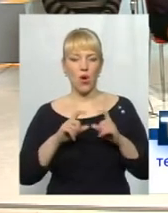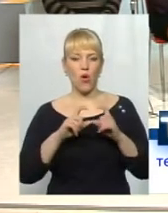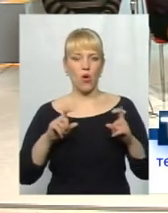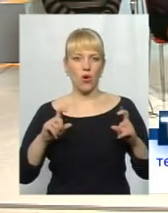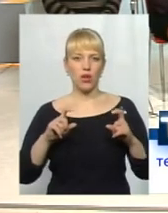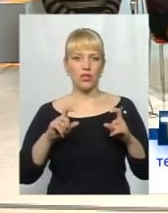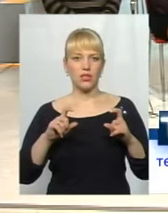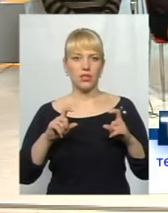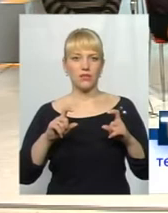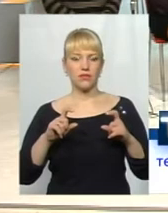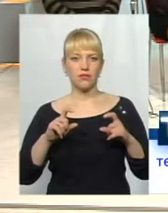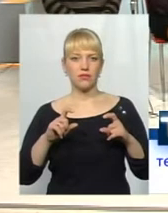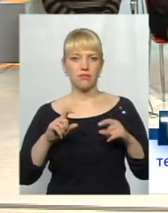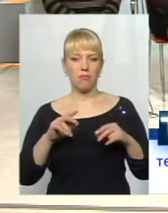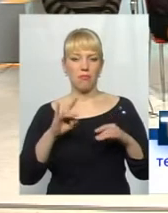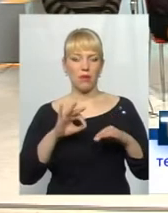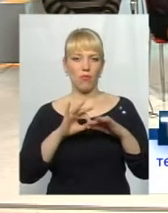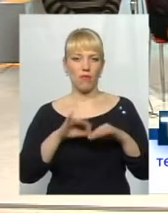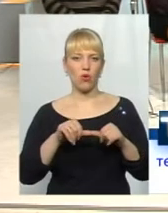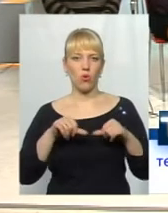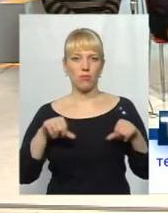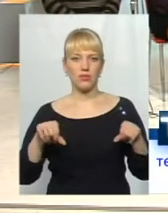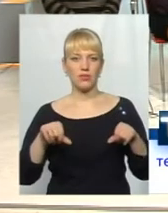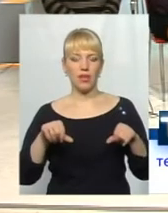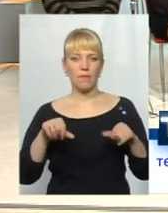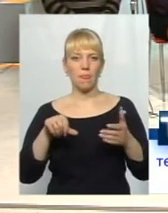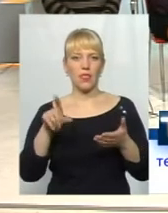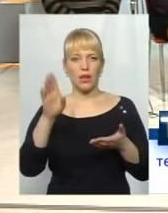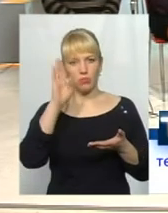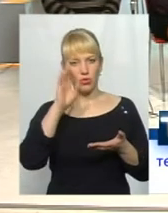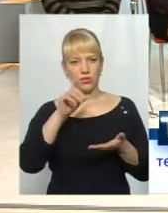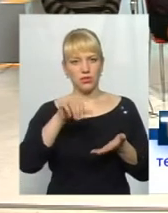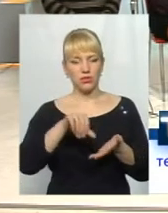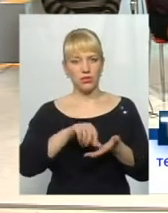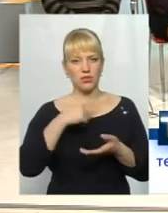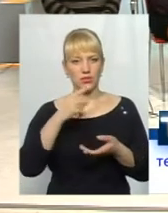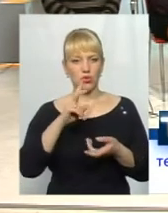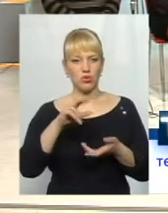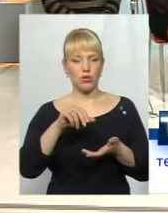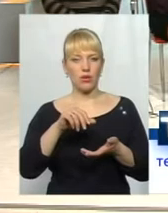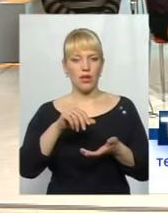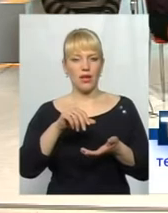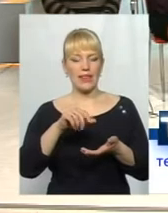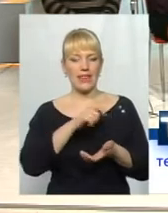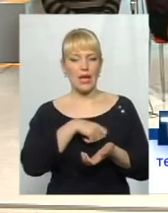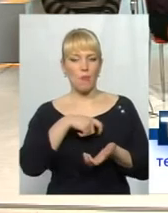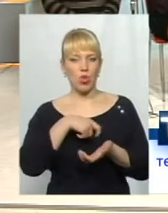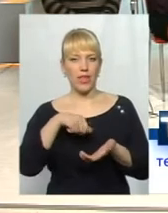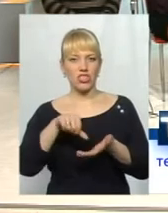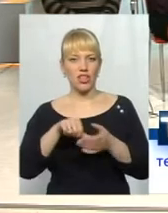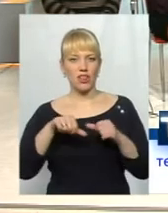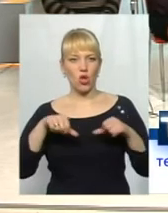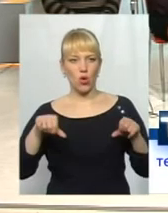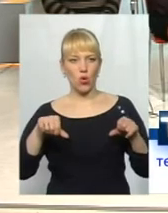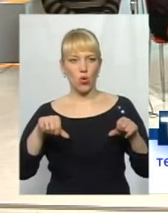припровадення комісії представлюся як помічник депутата, члена комісії. Не